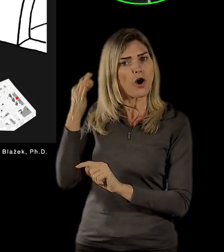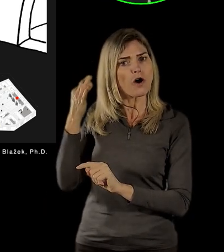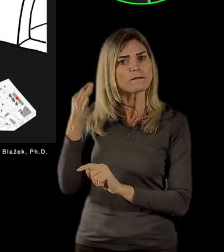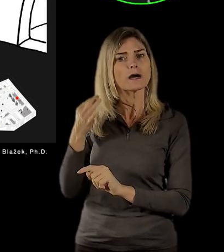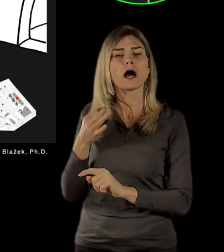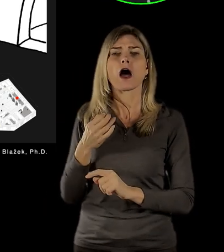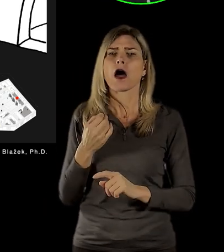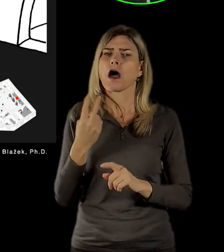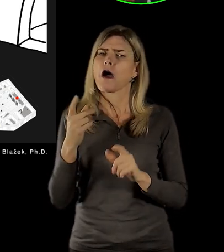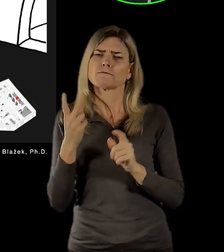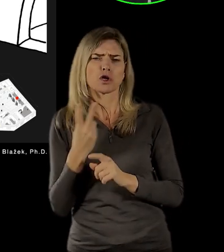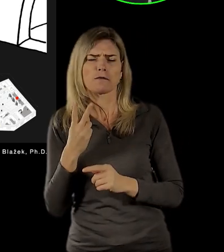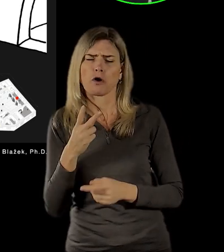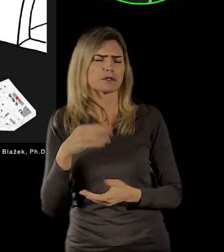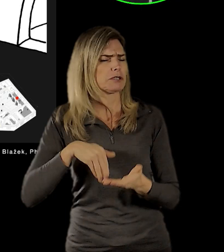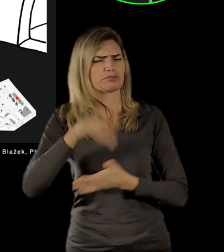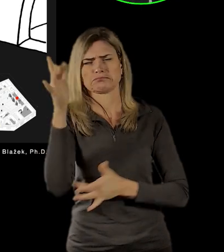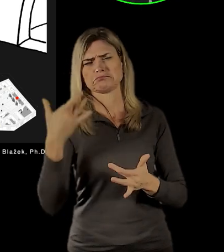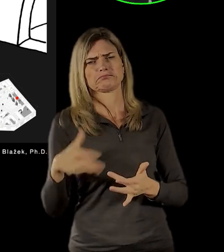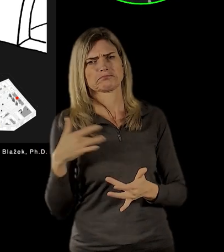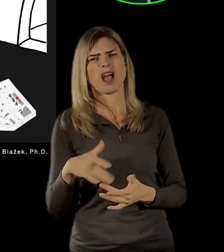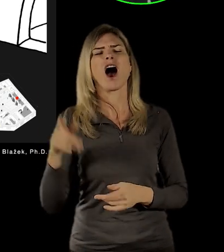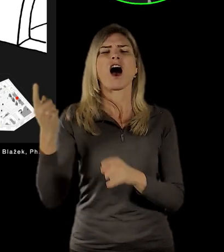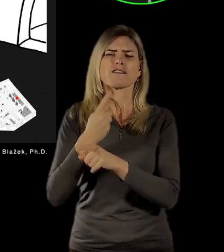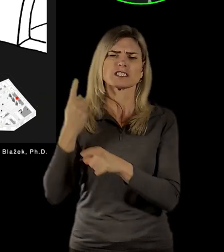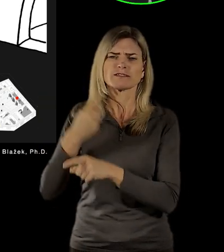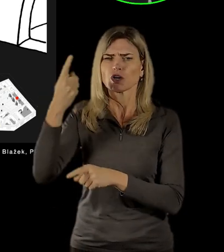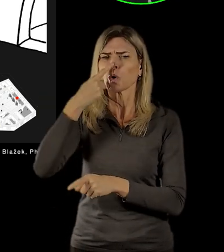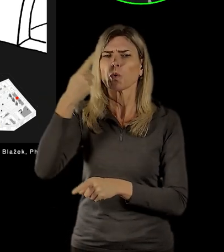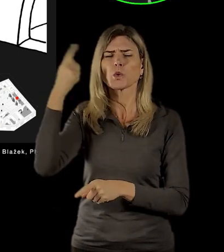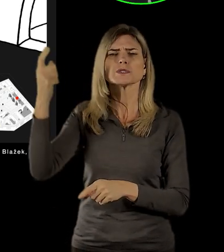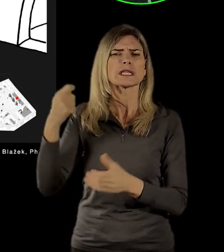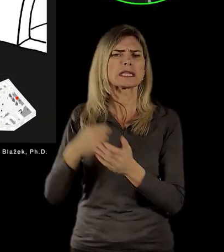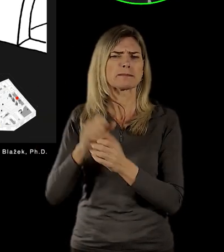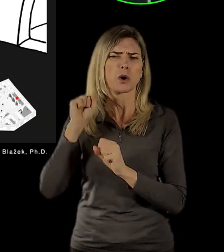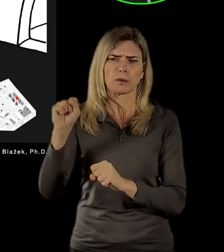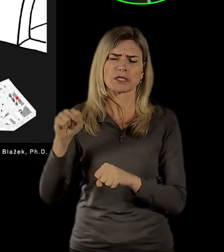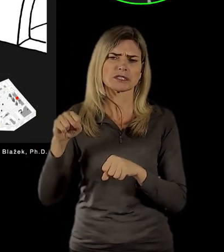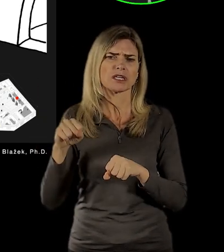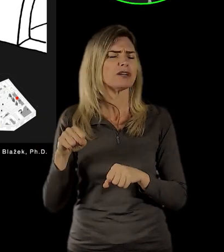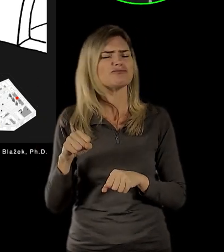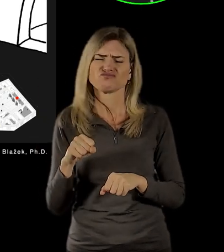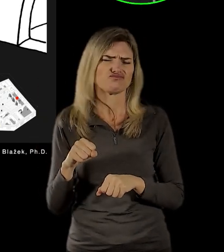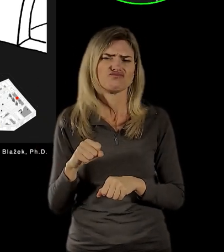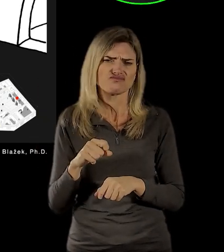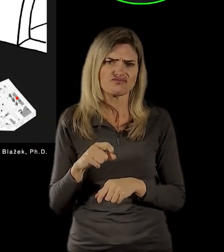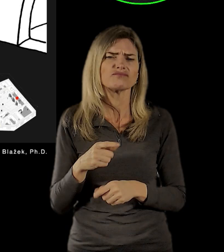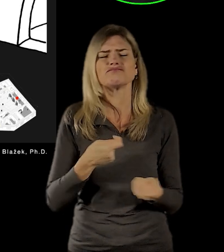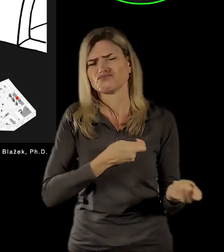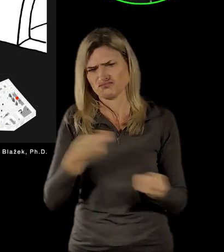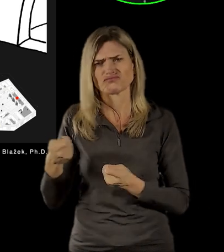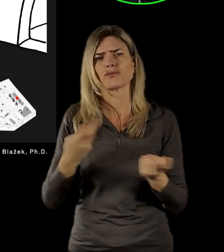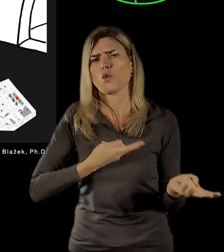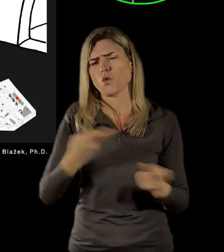Vojcechovský to odmít, stejně ta bolševická moc, která sem přišla, tak na to nebrala zřetel, odvlekli ho